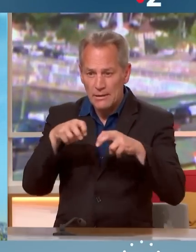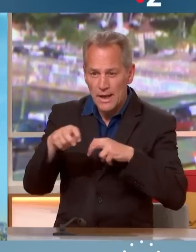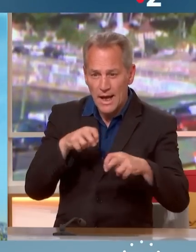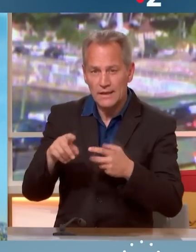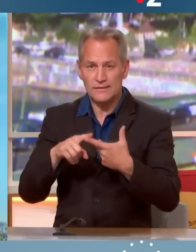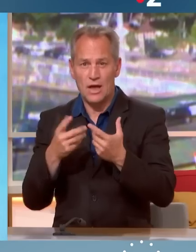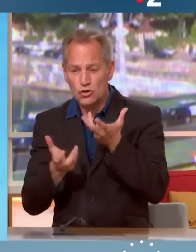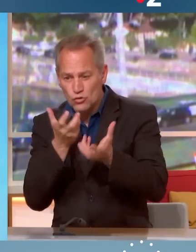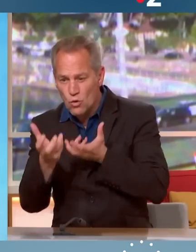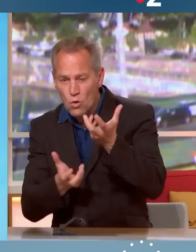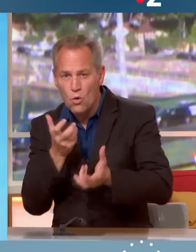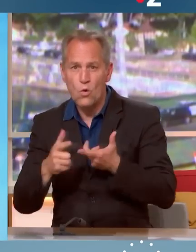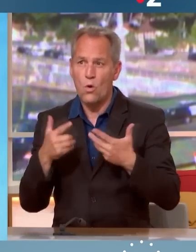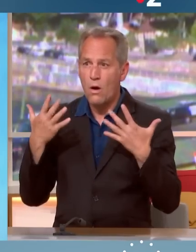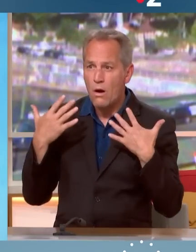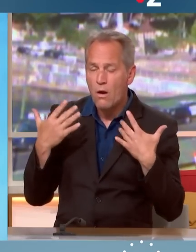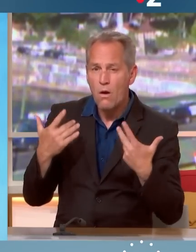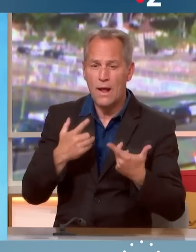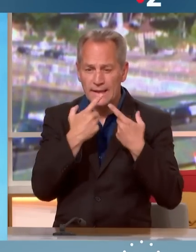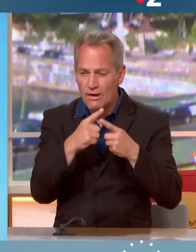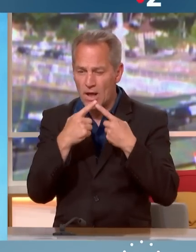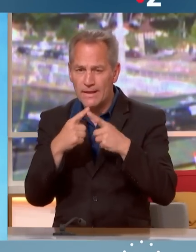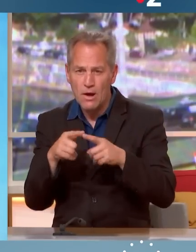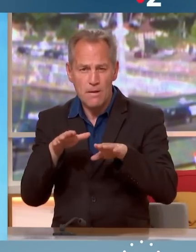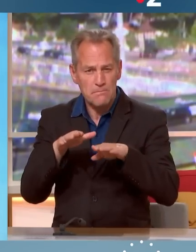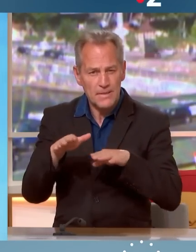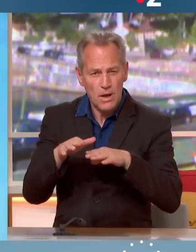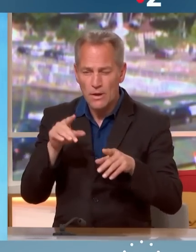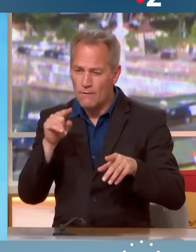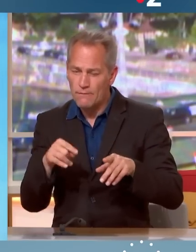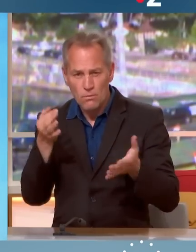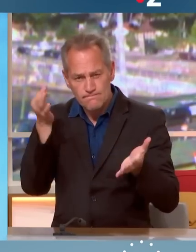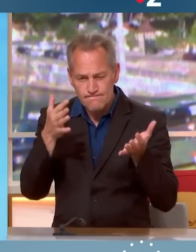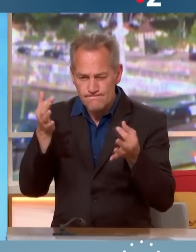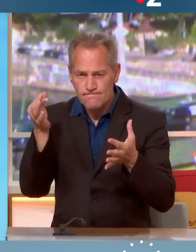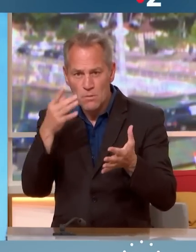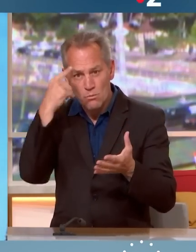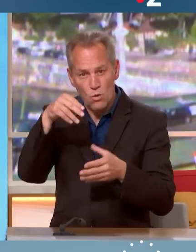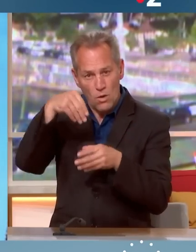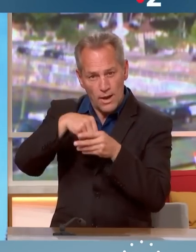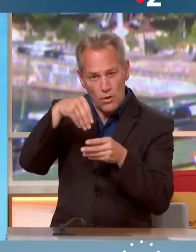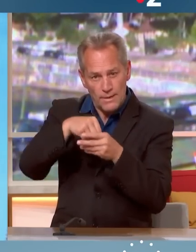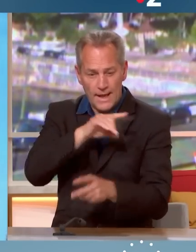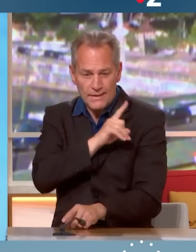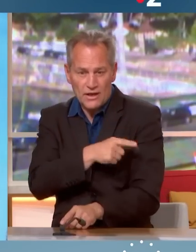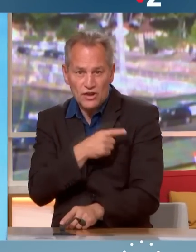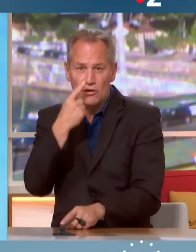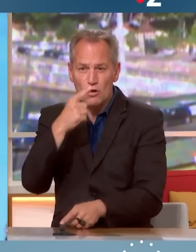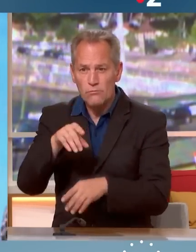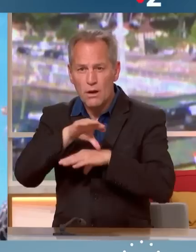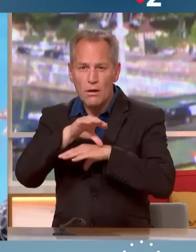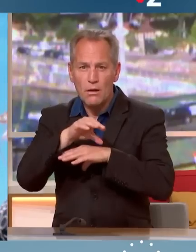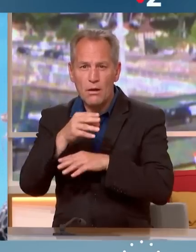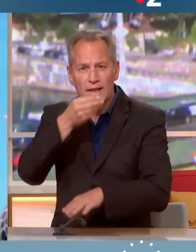différemment, se rafraîchir différemment pour économiser l'énergie et émettre moins de gaz à effet de serre, mais également